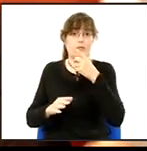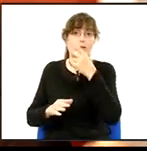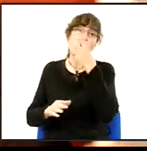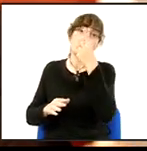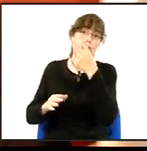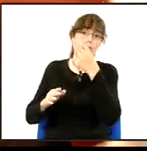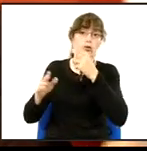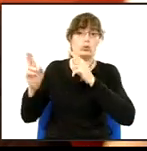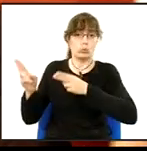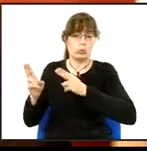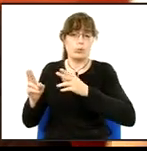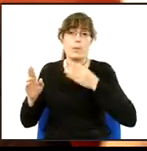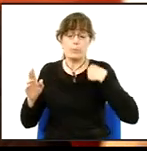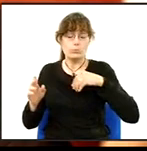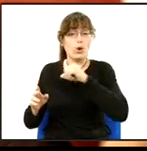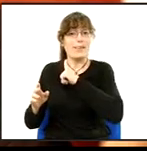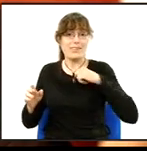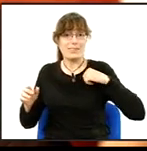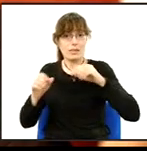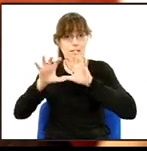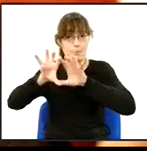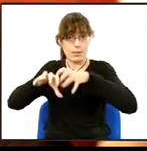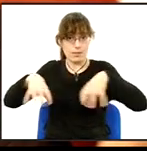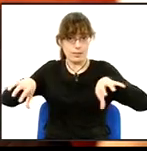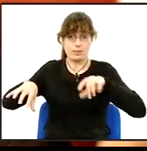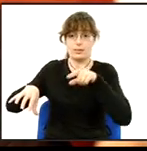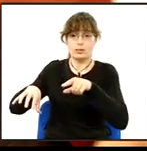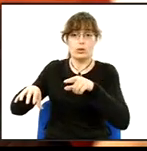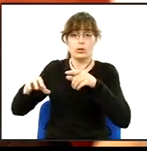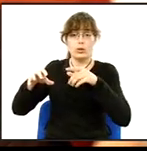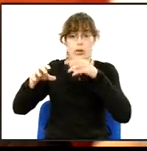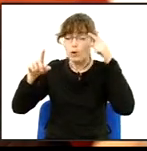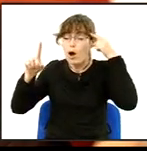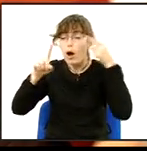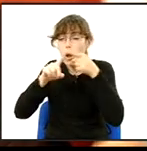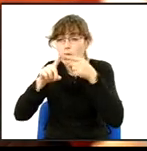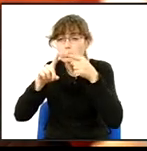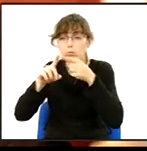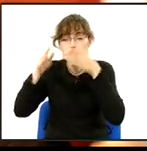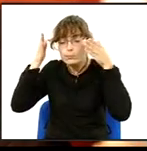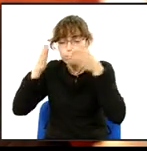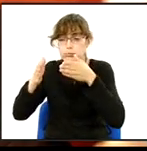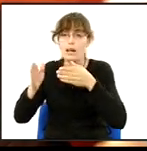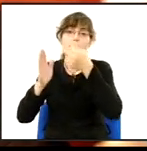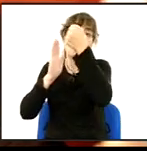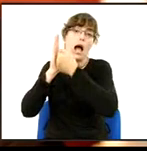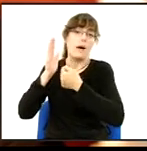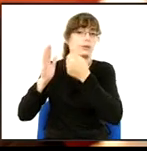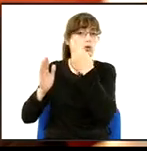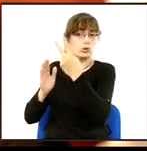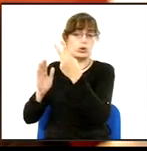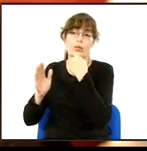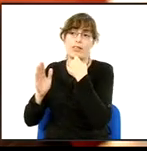presenta l'Associació de Municipis per la Independència focalitza la seva aprovació en el que fa reverència en l'apartat 2 sobre